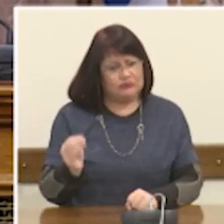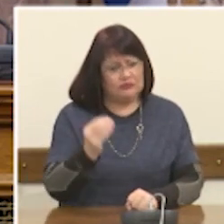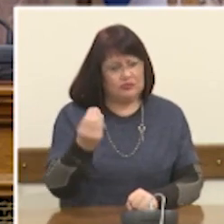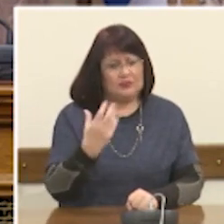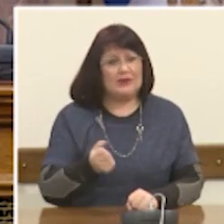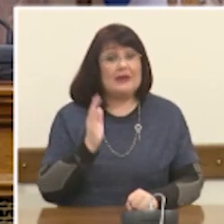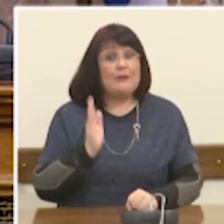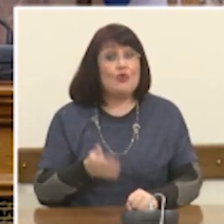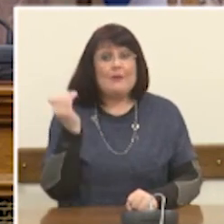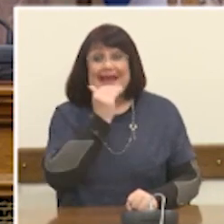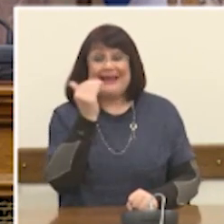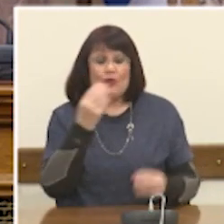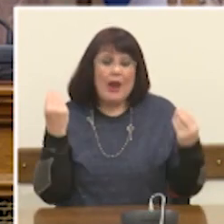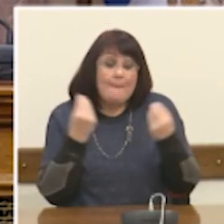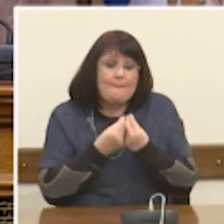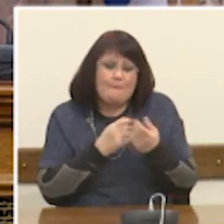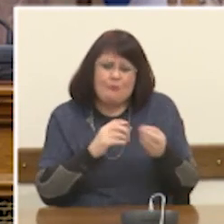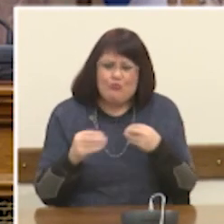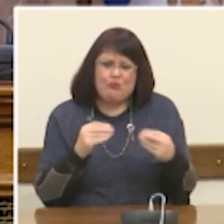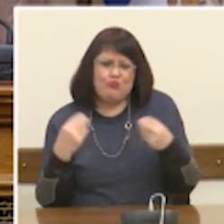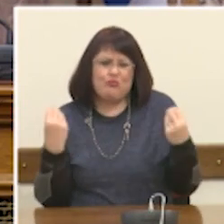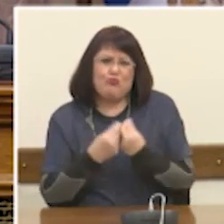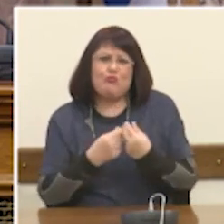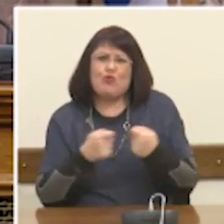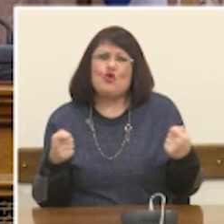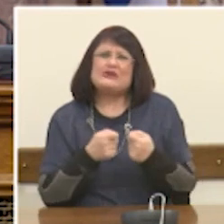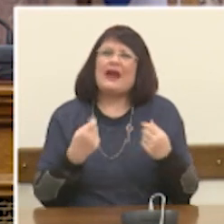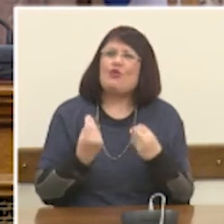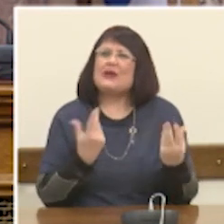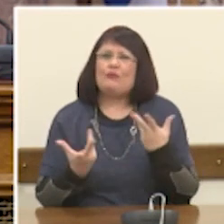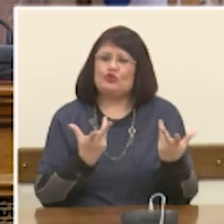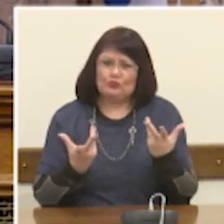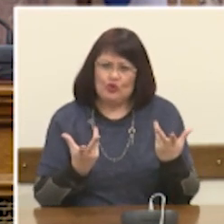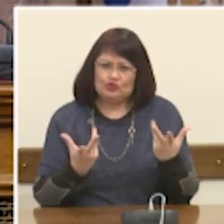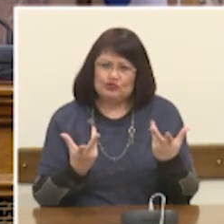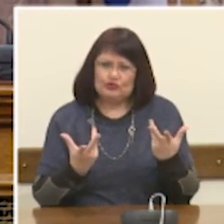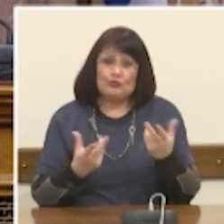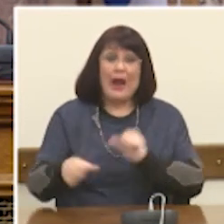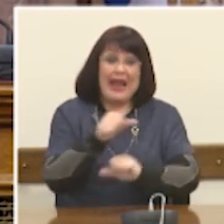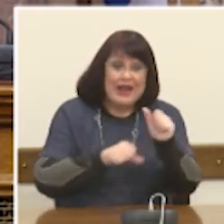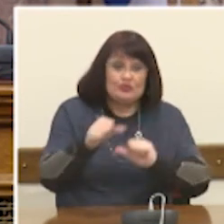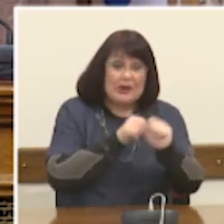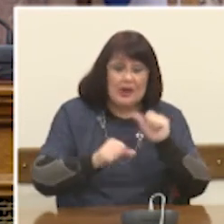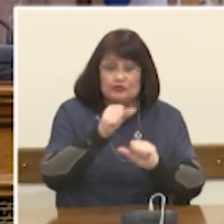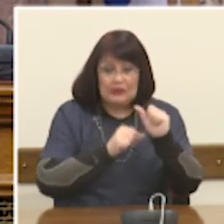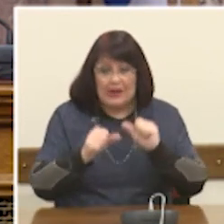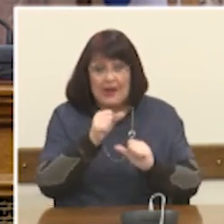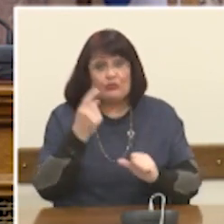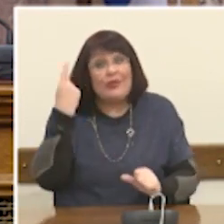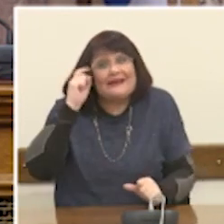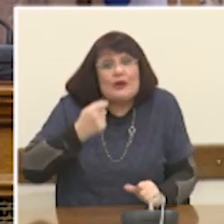γρήγορα να προσαρμοζόμαστε σε δεδομένα τα οποία θα αλλάζουν πέρα και πάνω από αυτά τα οποία μπορούμε να προβλέψουμε,